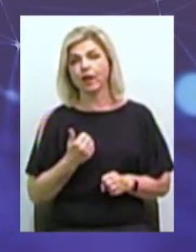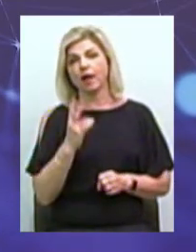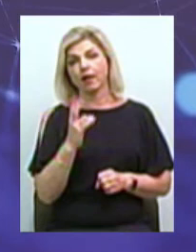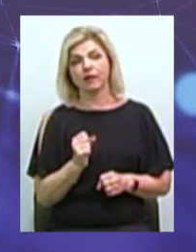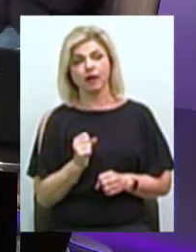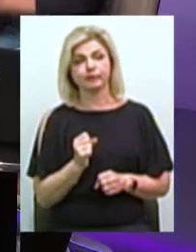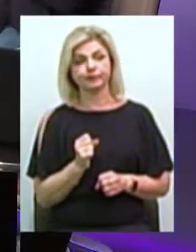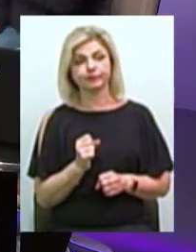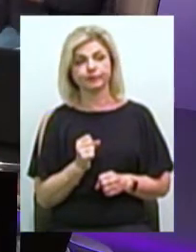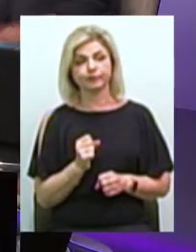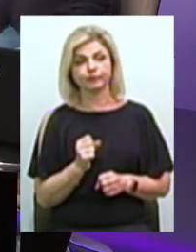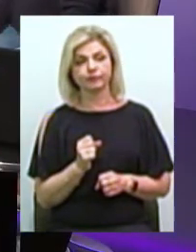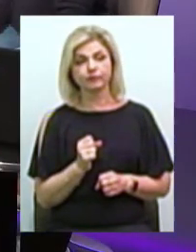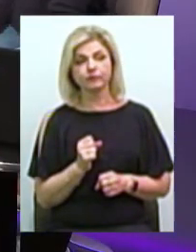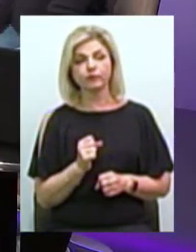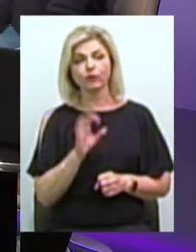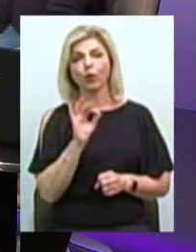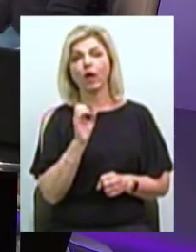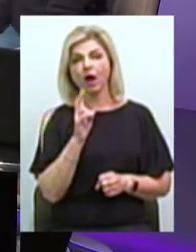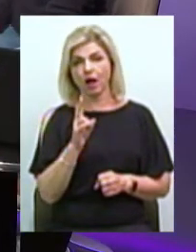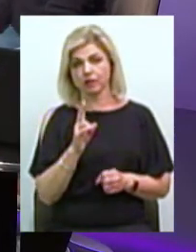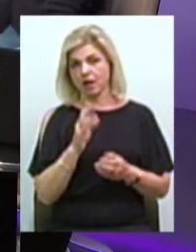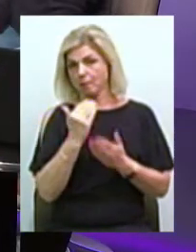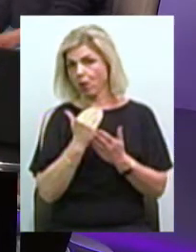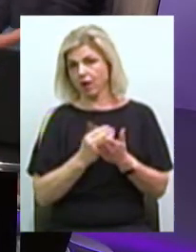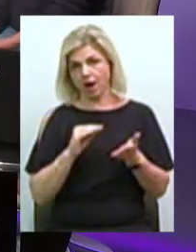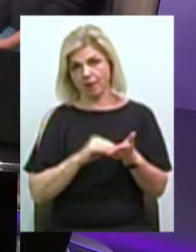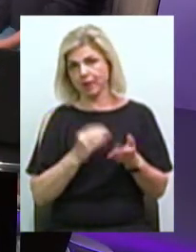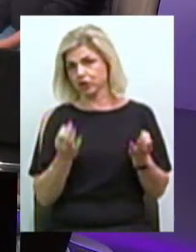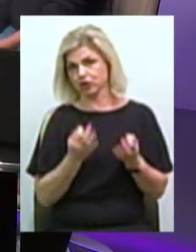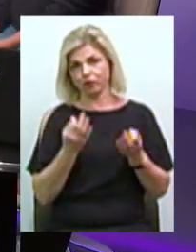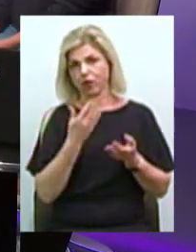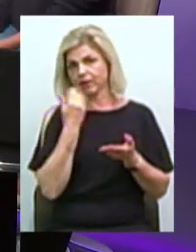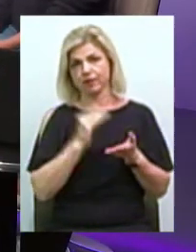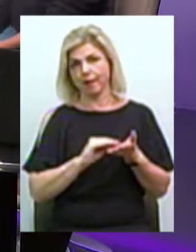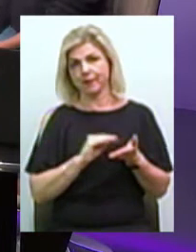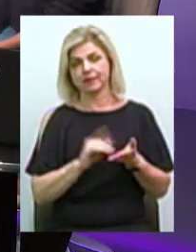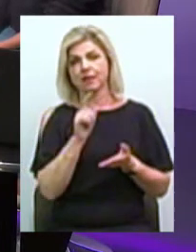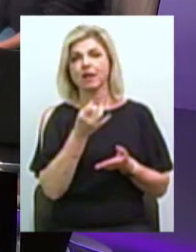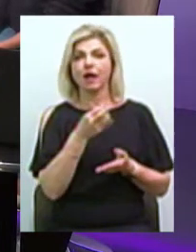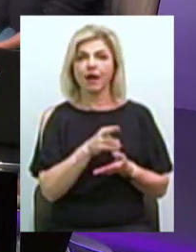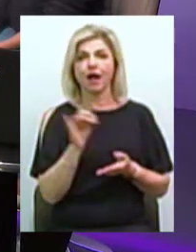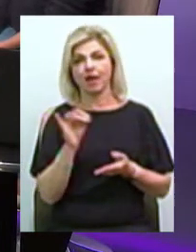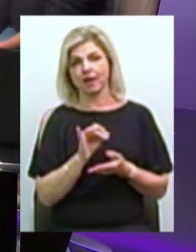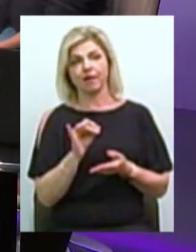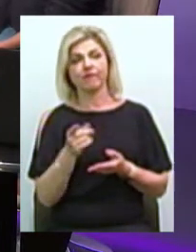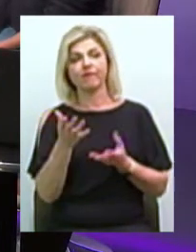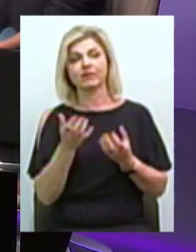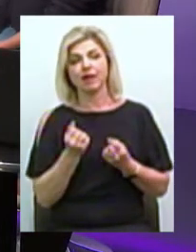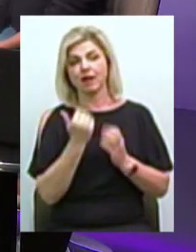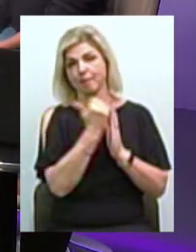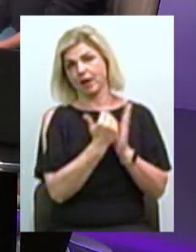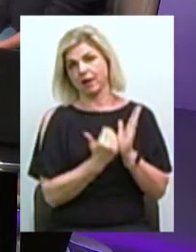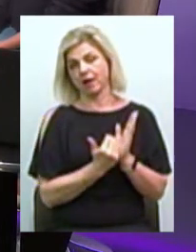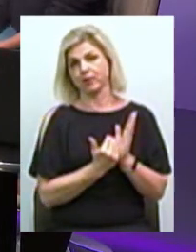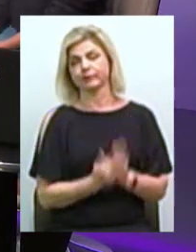про заводи Заря та Океан, в вашій програмі нічого немає Ви взяли коротку програму з